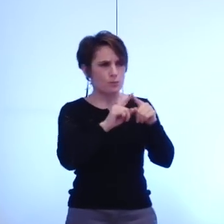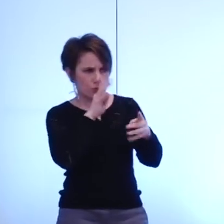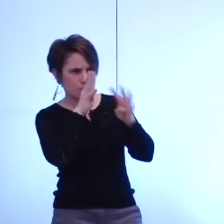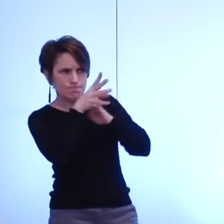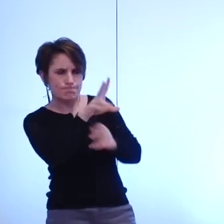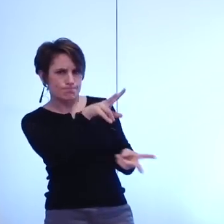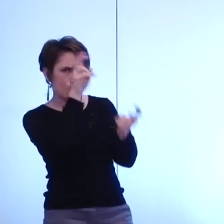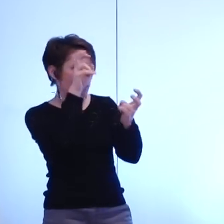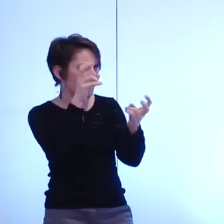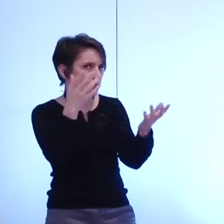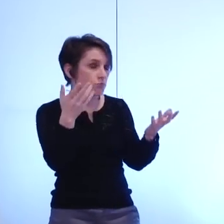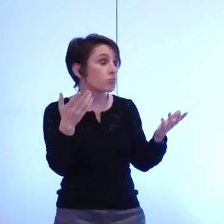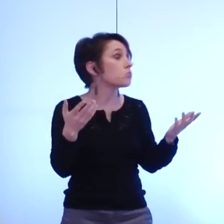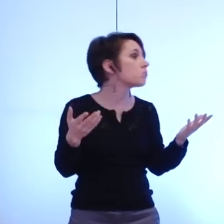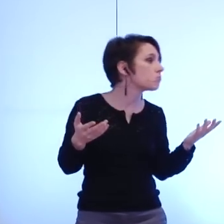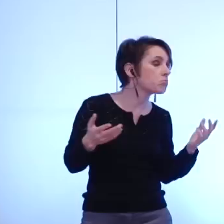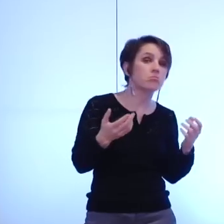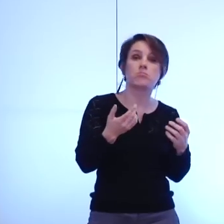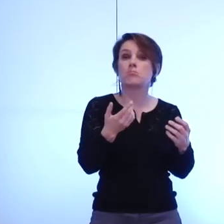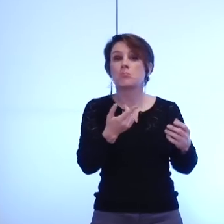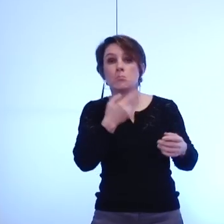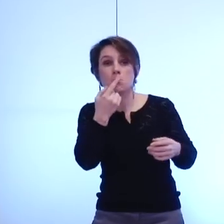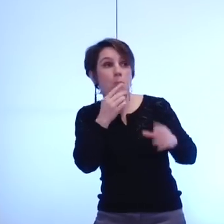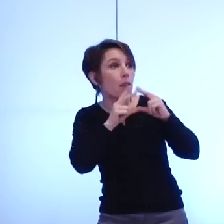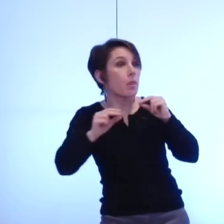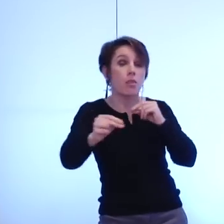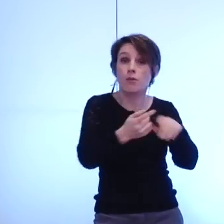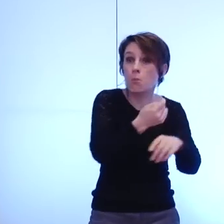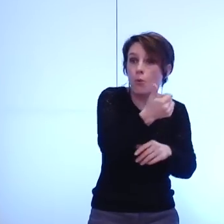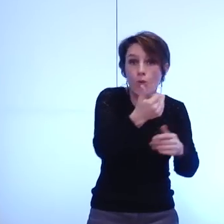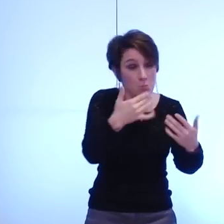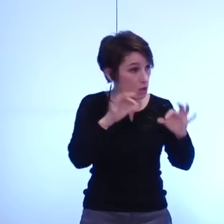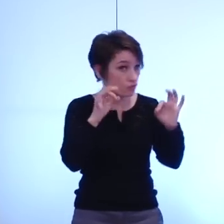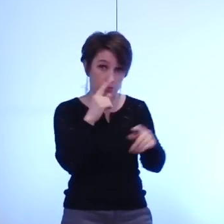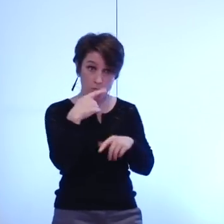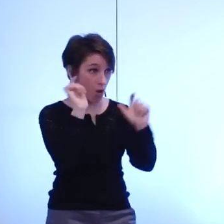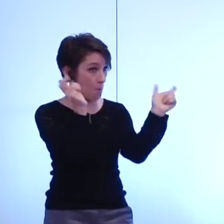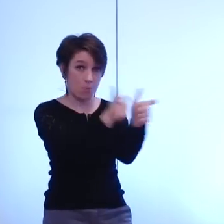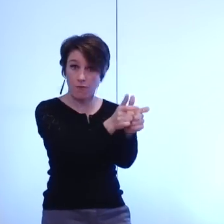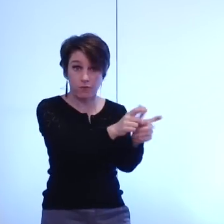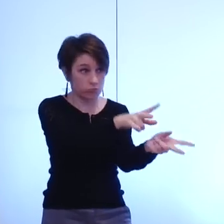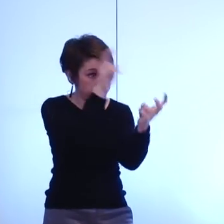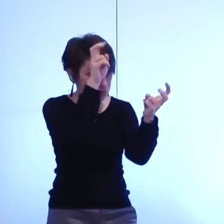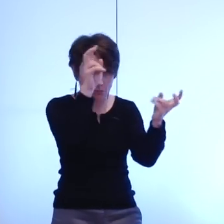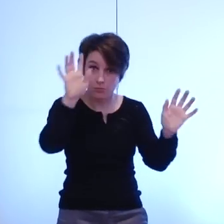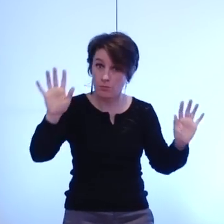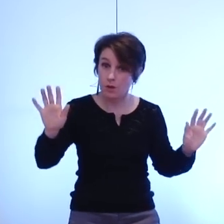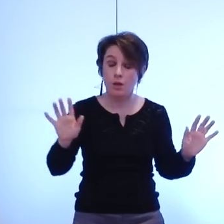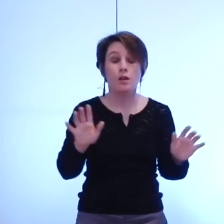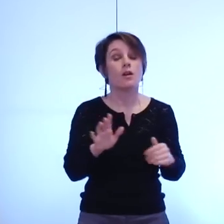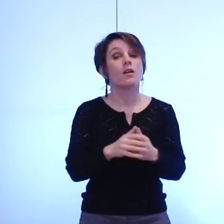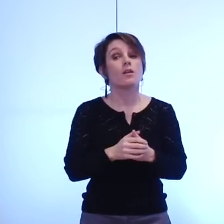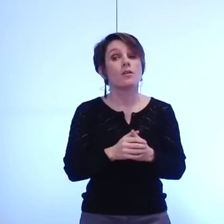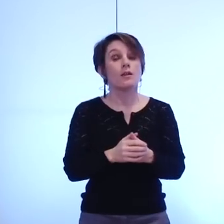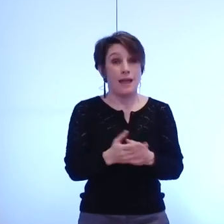ça s'est peu dit peu vu donc permettez-moi de profiter de l'occasion pour le dire vous avez augmenté la